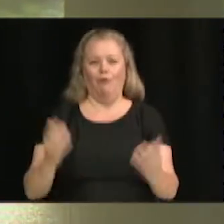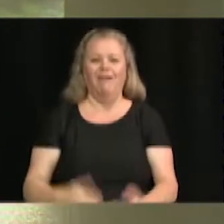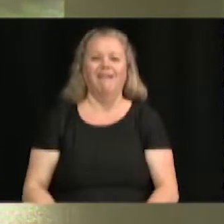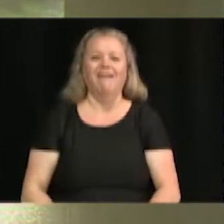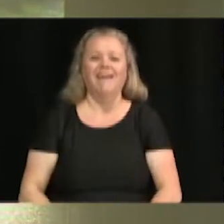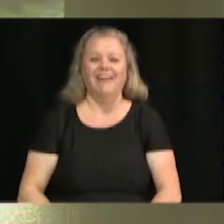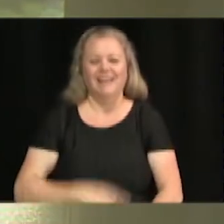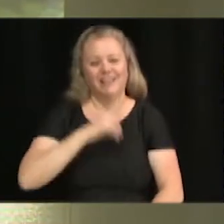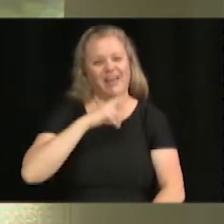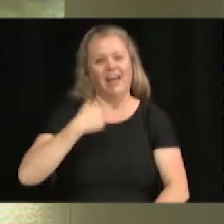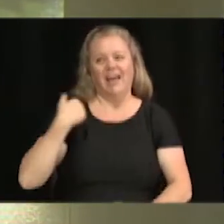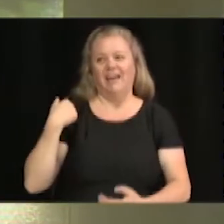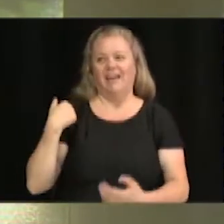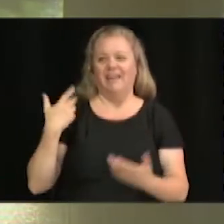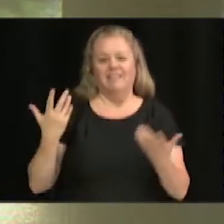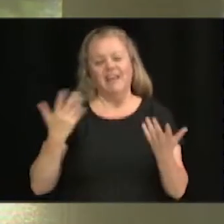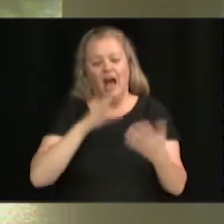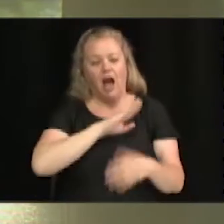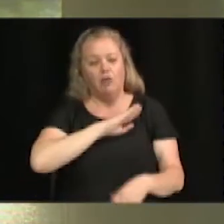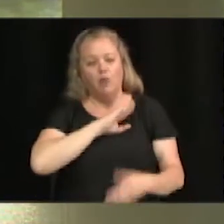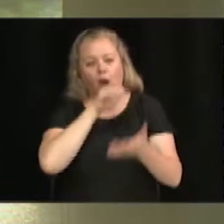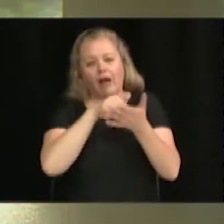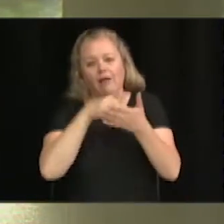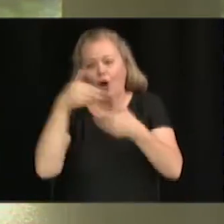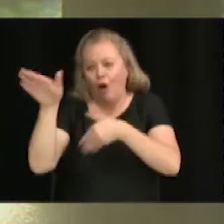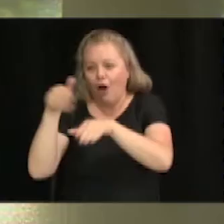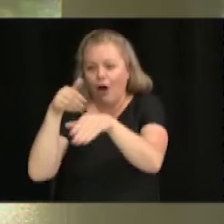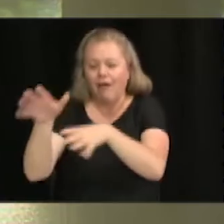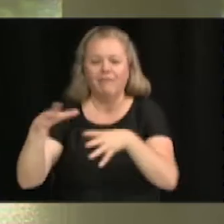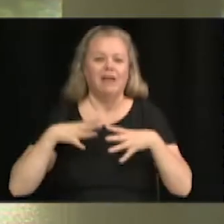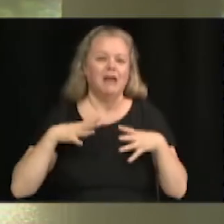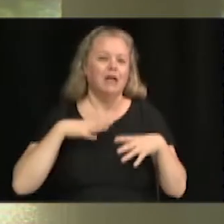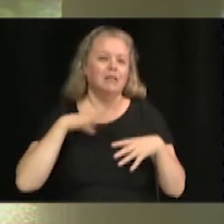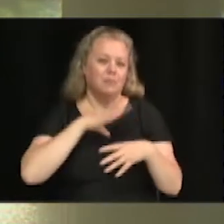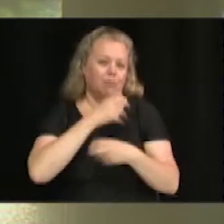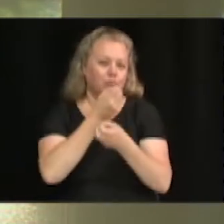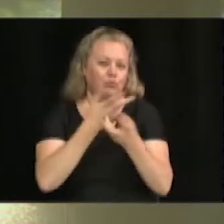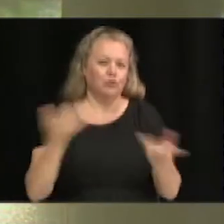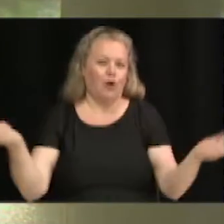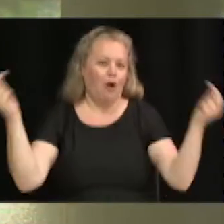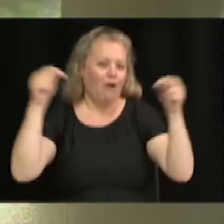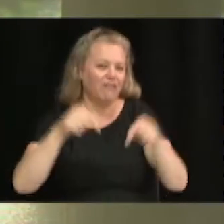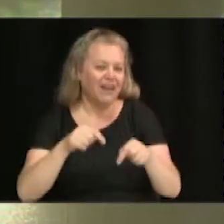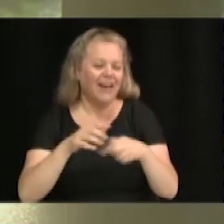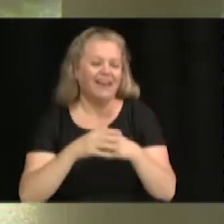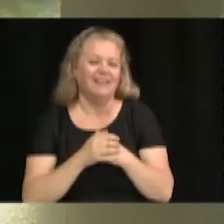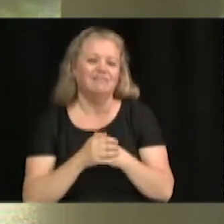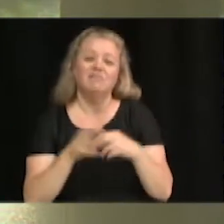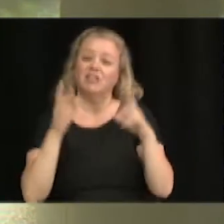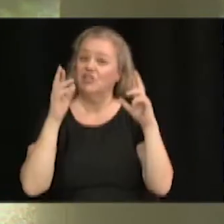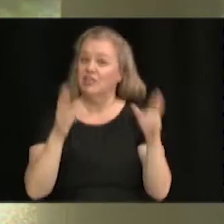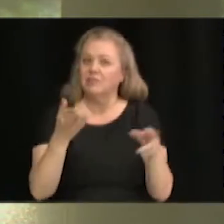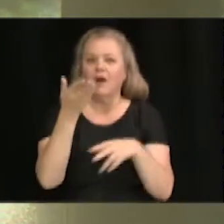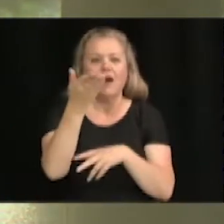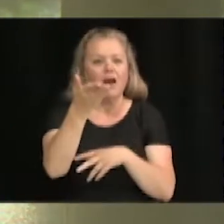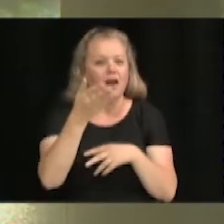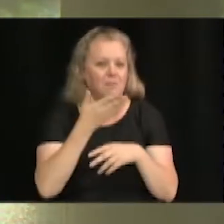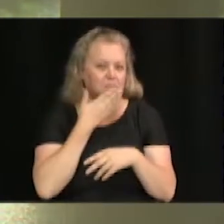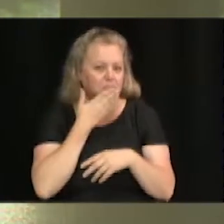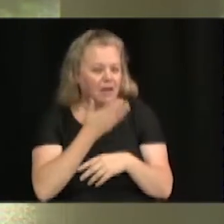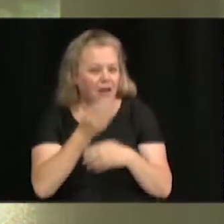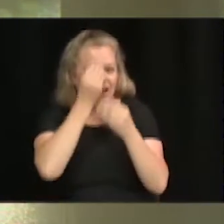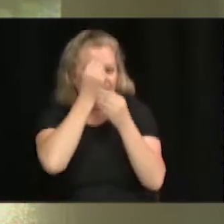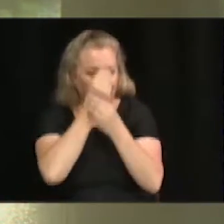depuis... Enfin, il y en a qui sont encore en vacances, mais la plupart des gens sont de retour. J'espère que vous avez été bien informés.